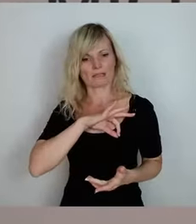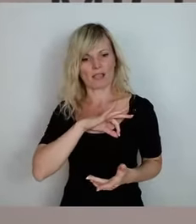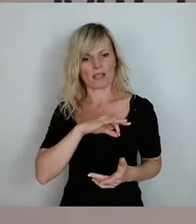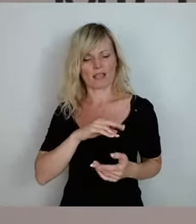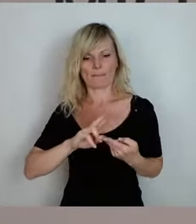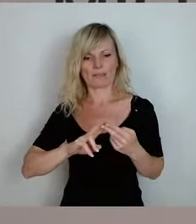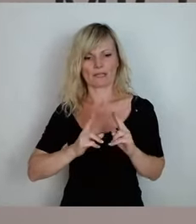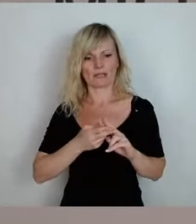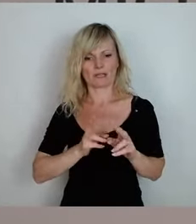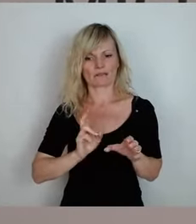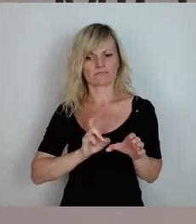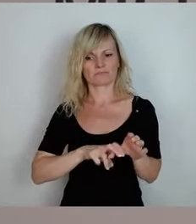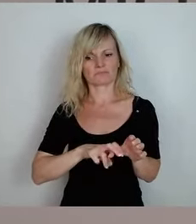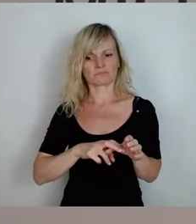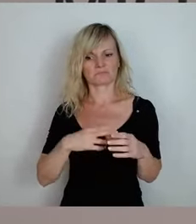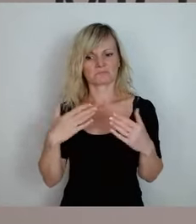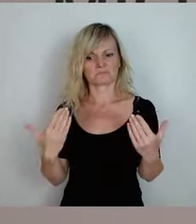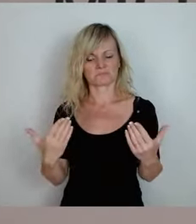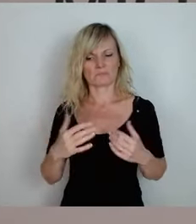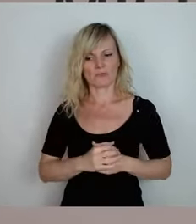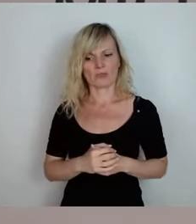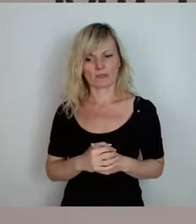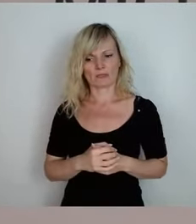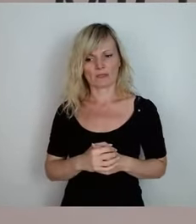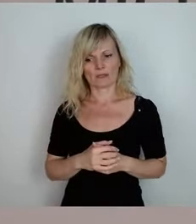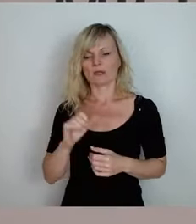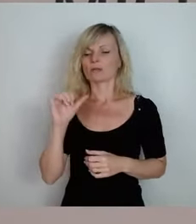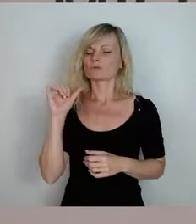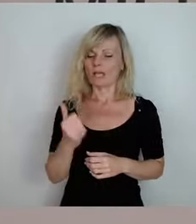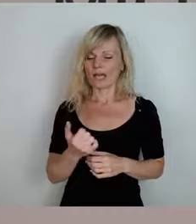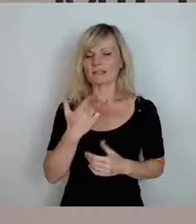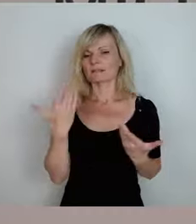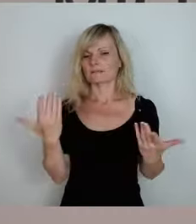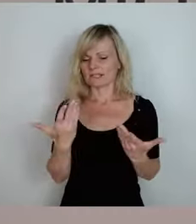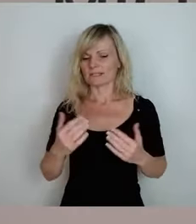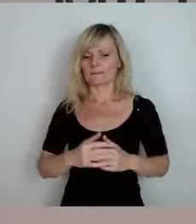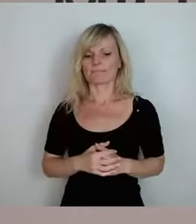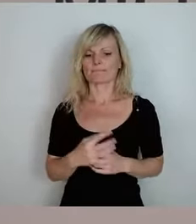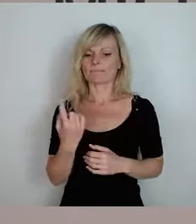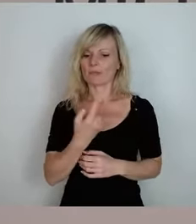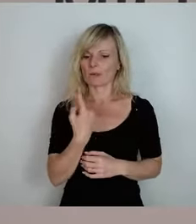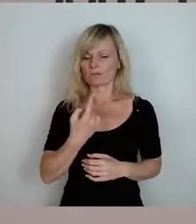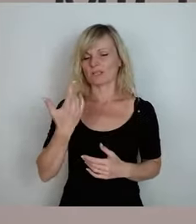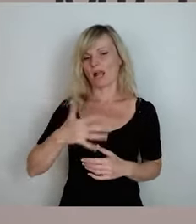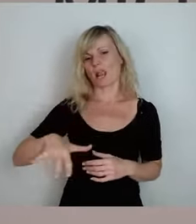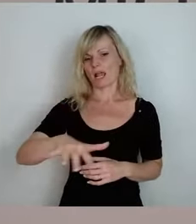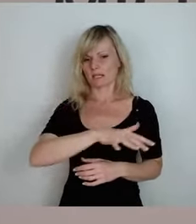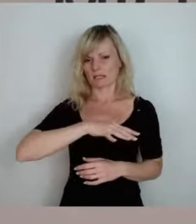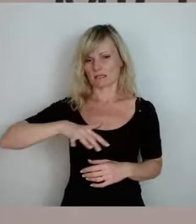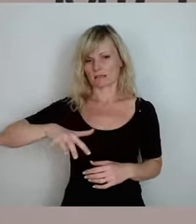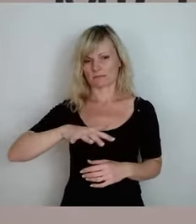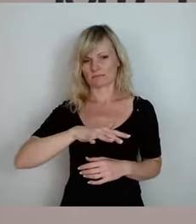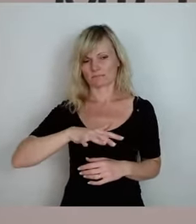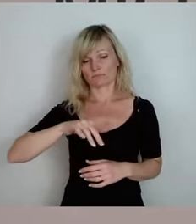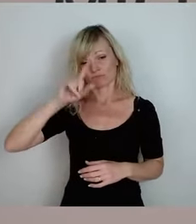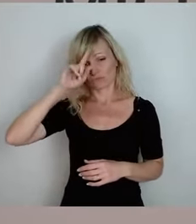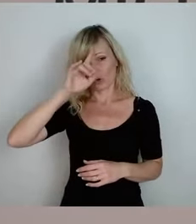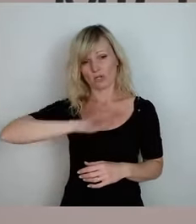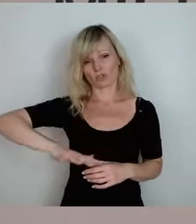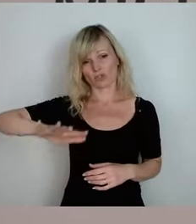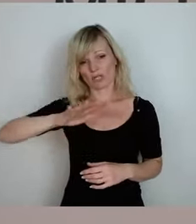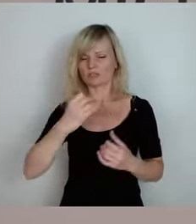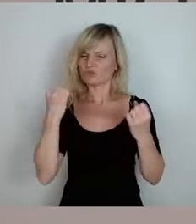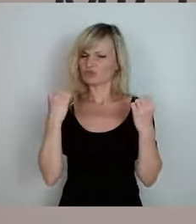wir leben in einem Land, was stabiler ist, mit einem höheren Wohlstandsniveau